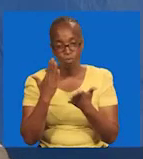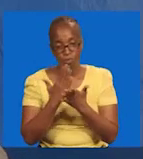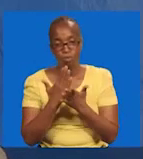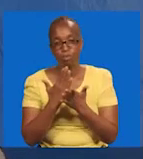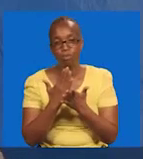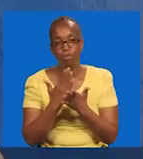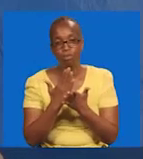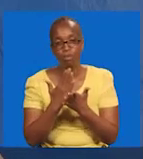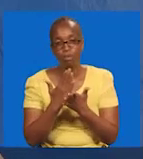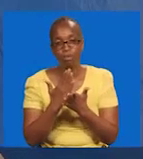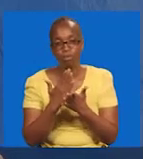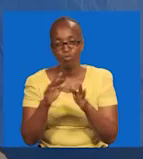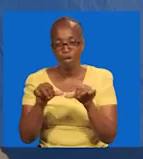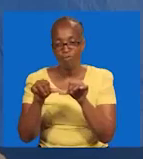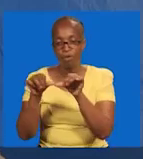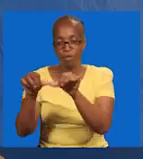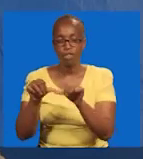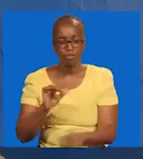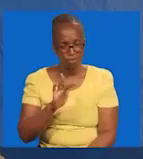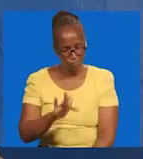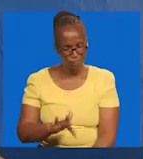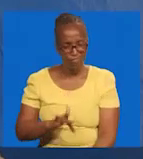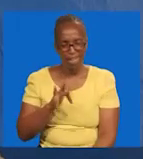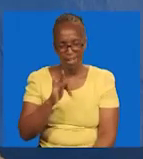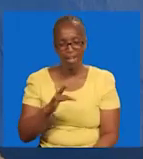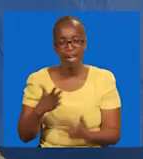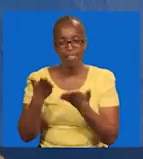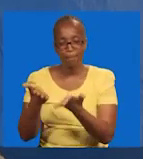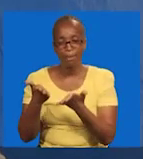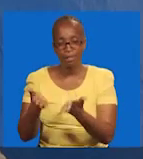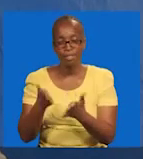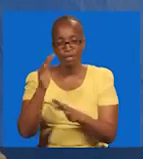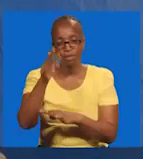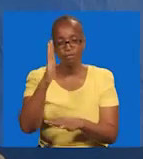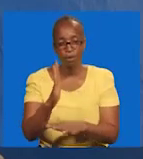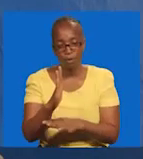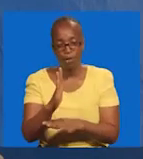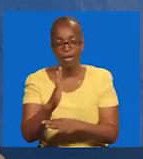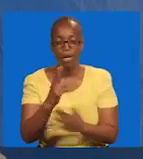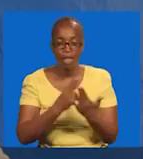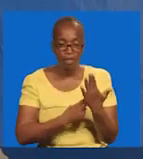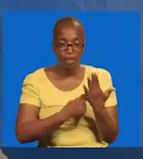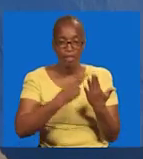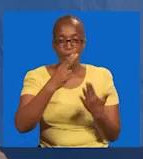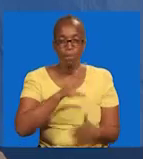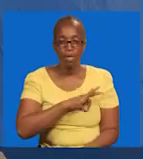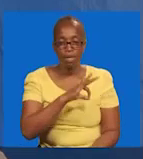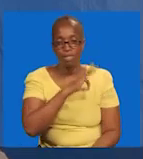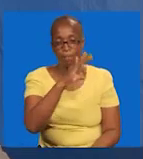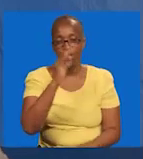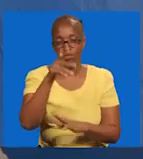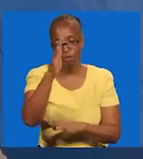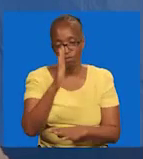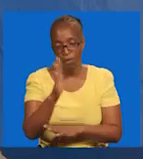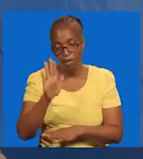kabisa unaendelia, yani nakuuhisi, uwepo, ata wa mwenyezi mungu, waro wake mutakatifu,